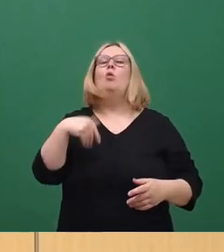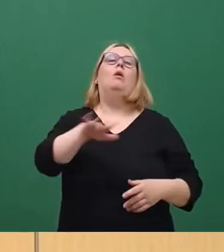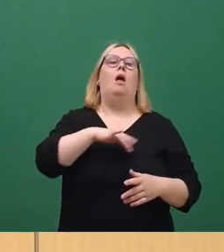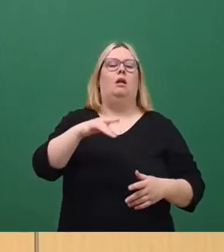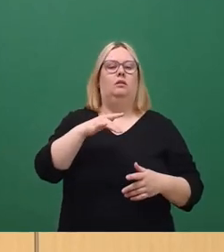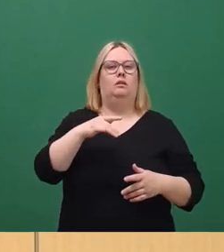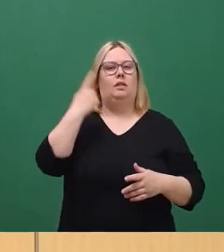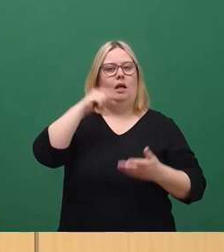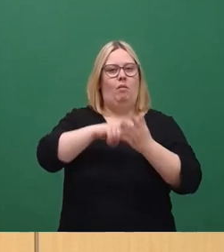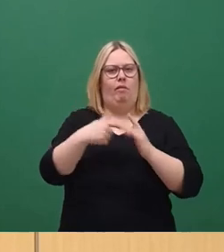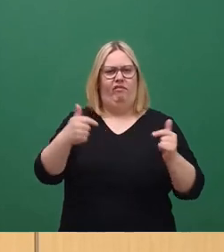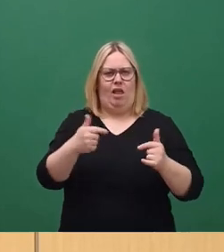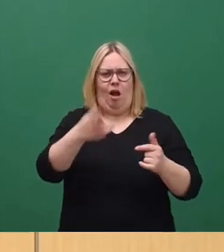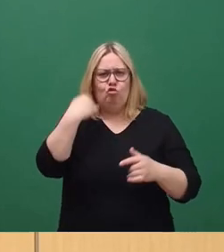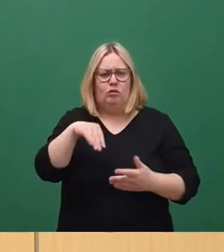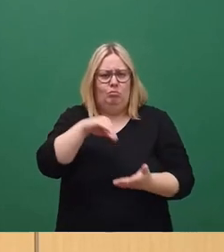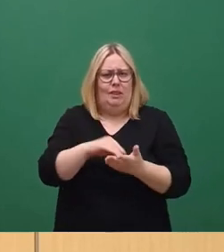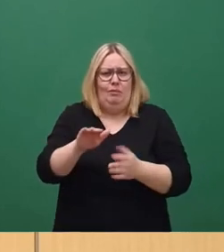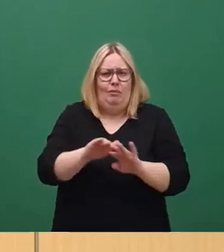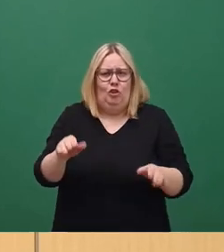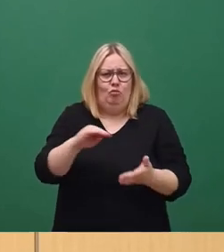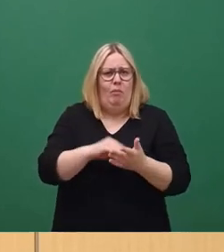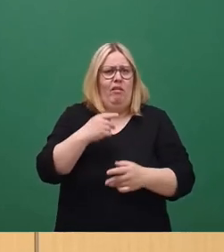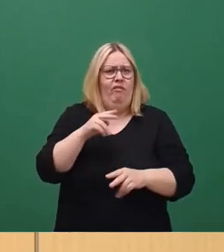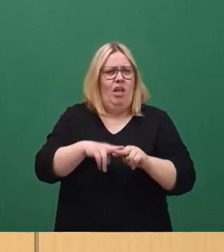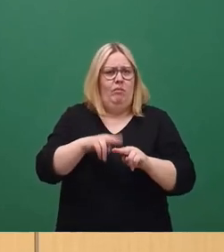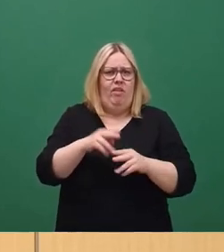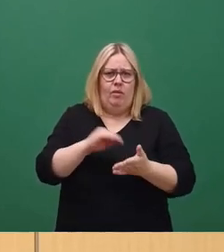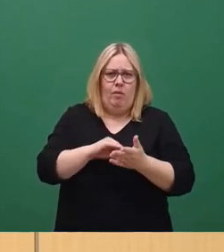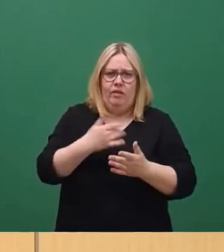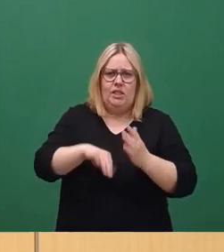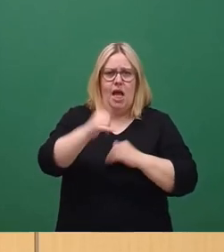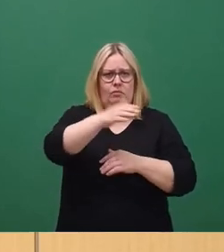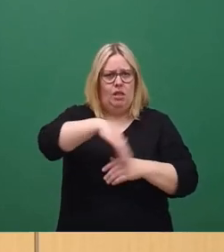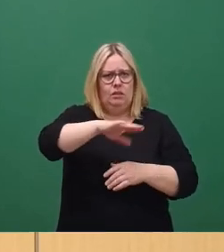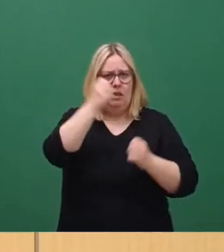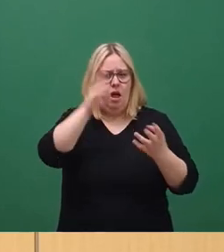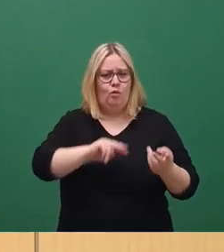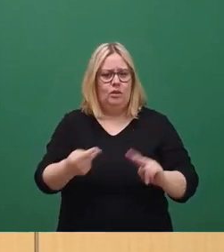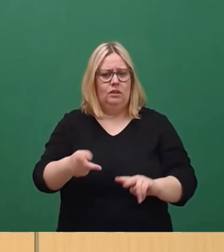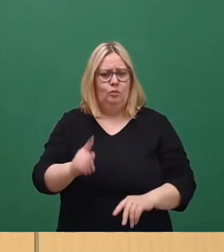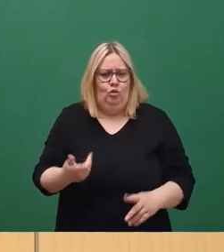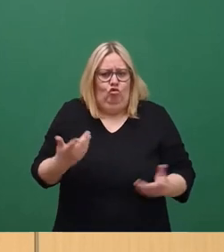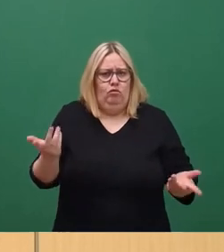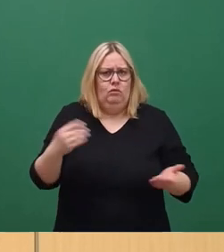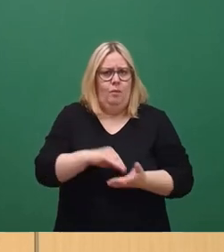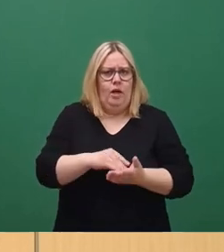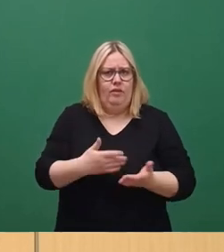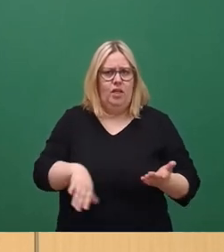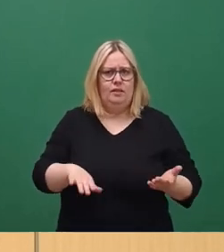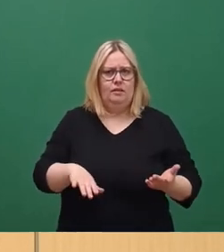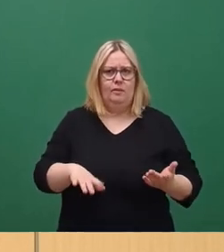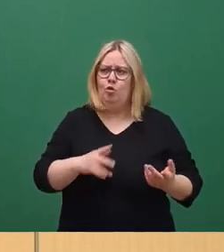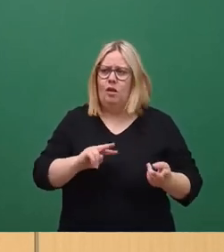hat ja, wie es auch schon erwähnt worden ist, mit am Tisch gesessen beim Wettbewerb, dass der Erstplatzierte selbstverständlich umzusetzen ist. Dass es da keine